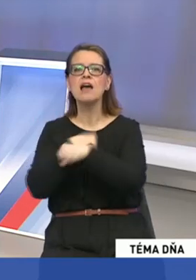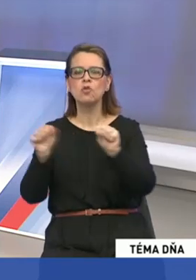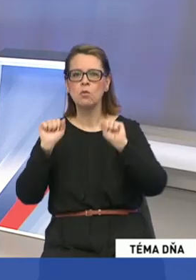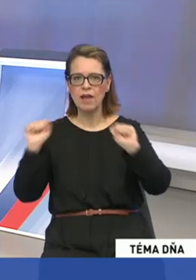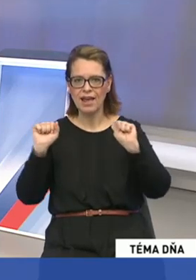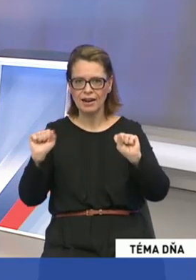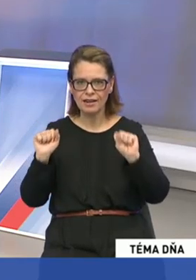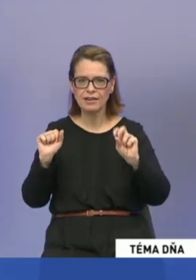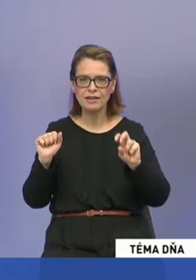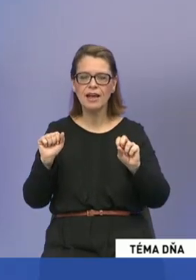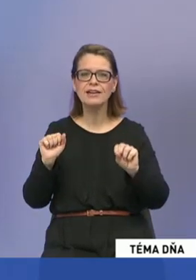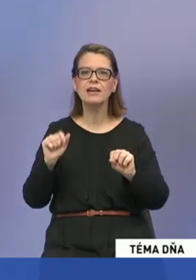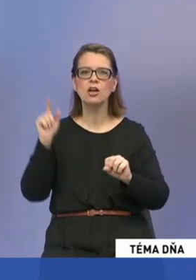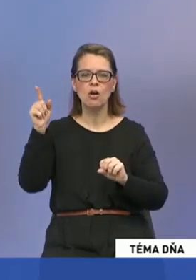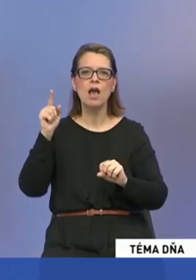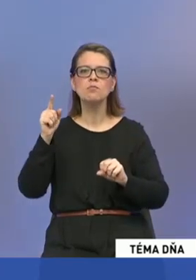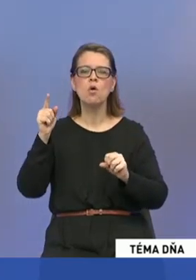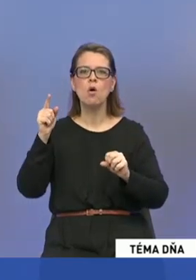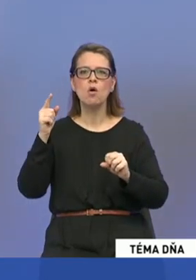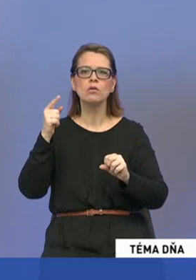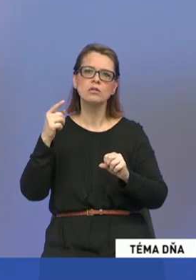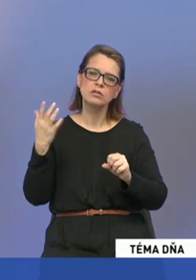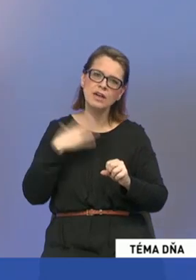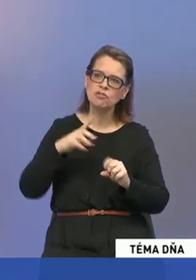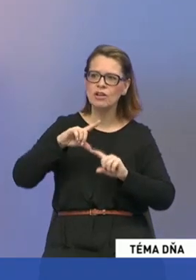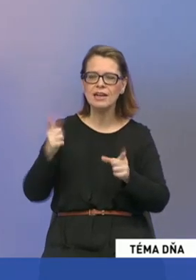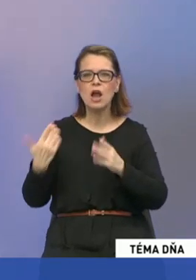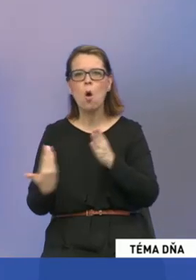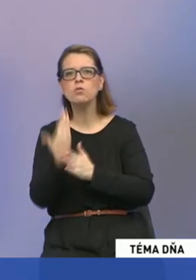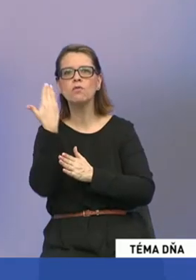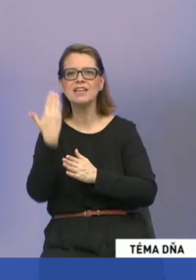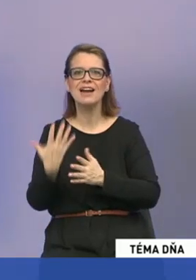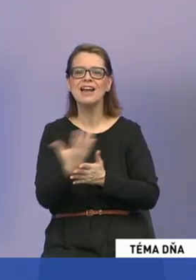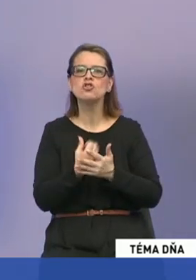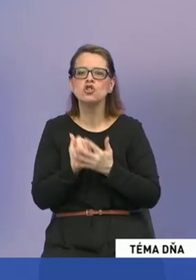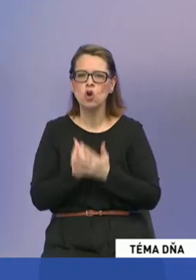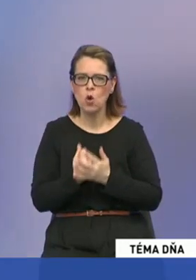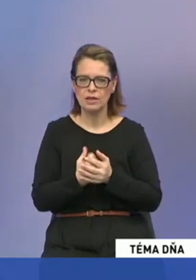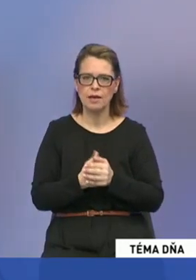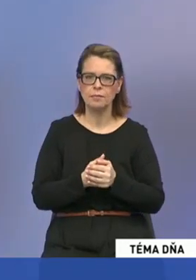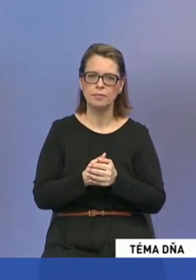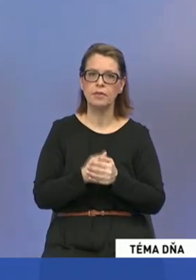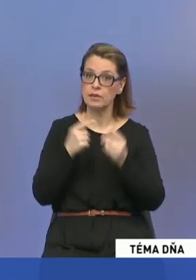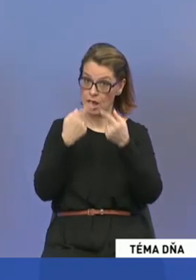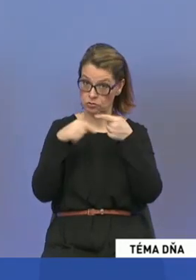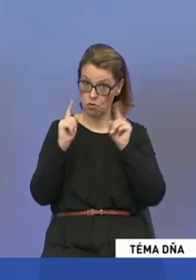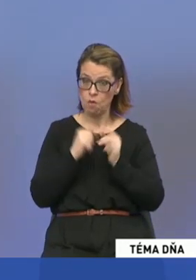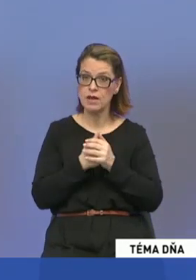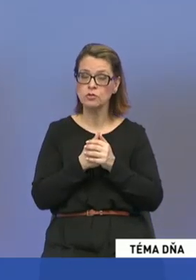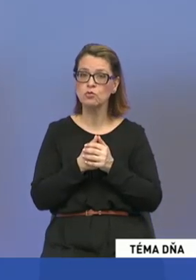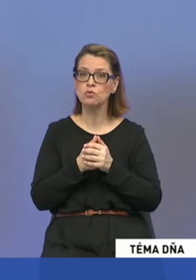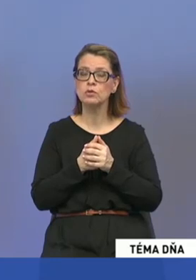ekológovia považujú za ešte skorlivejšiu, ale obnoviteľmi zdrojmi a tam smerovala aj tá moja otázka. Ono, na Slovensku napríklad